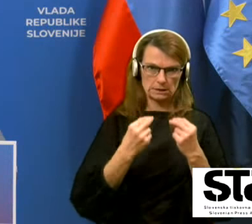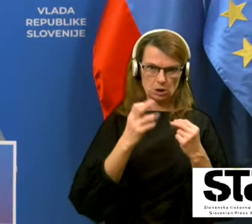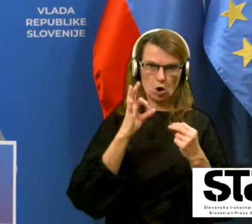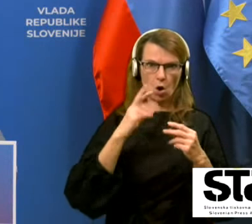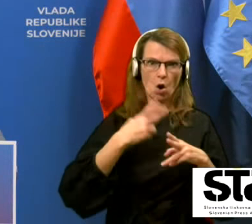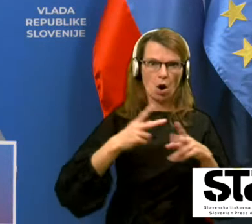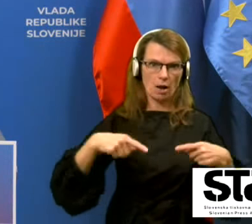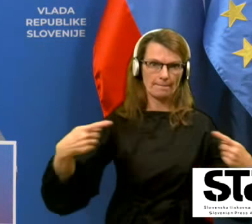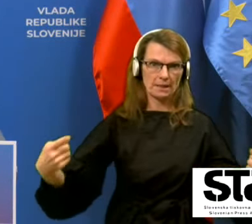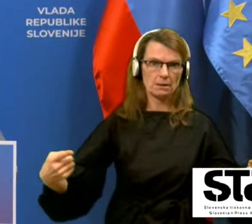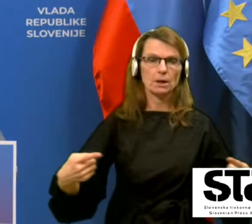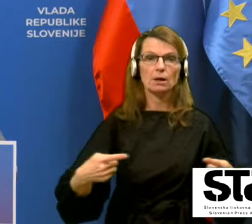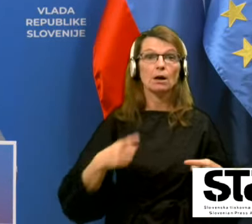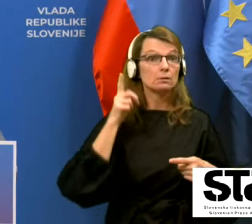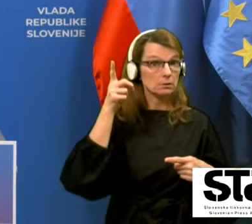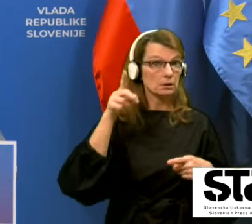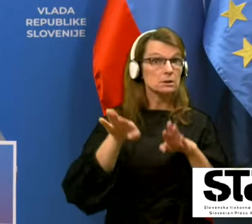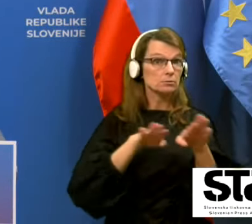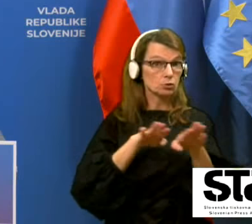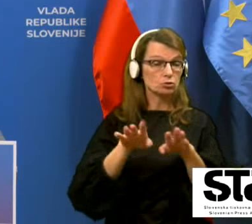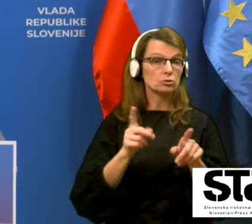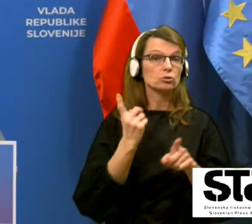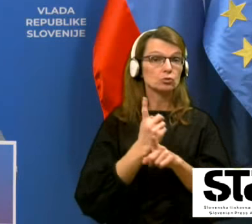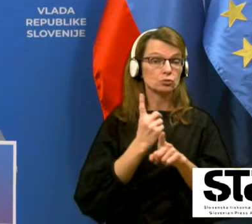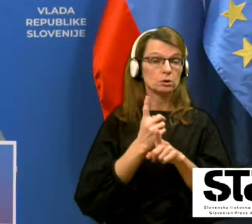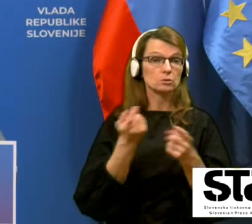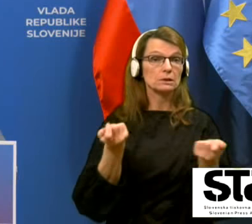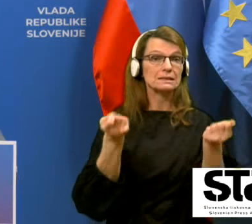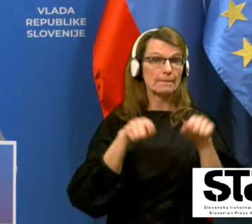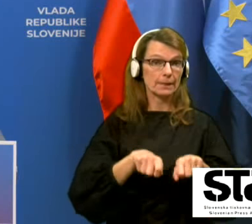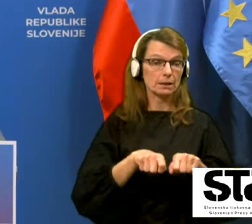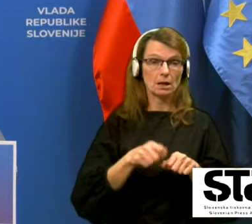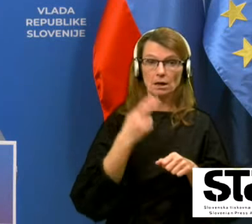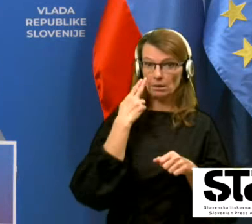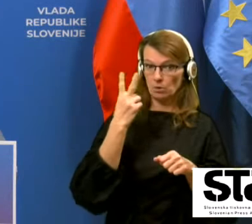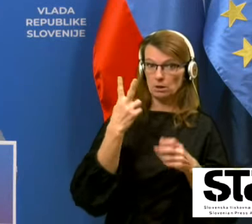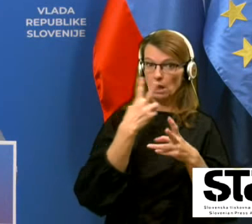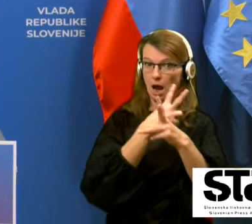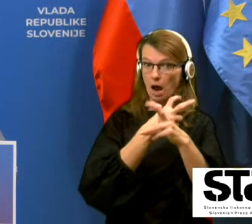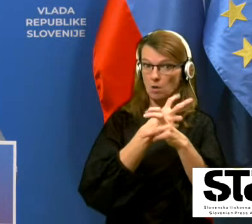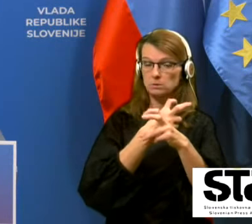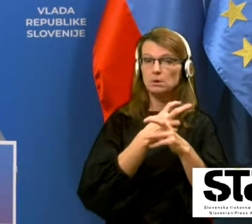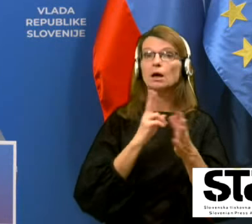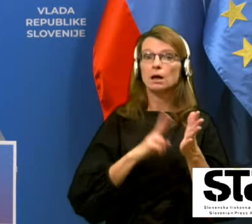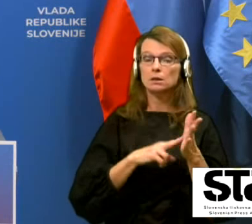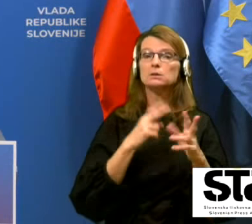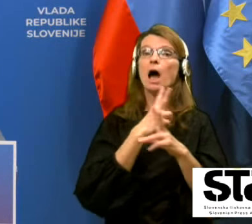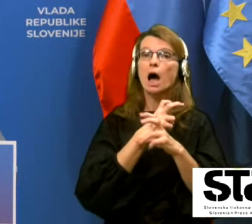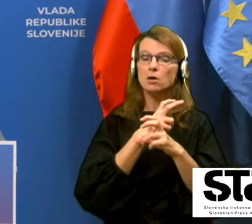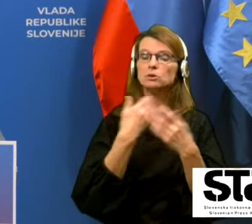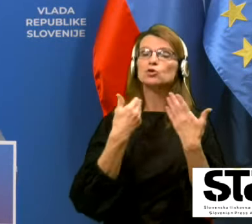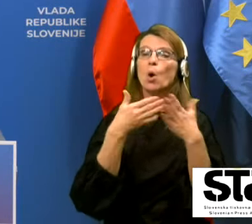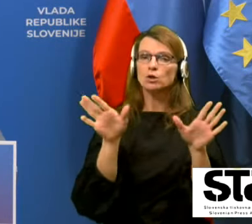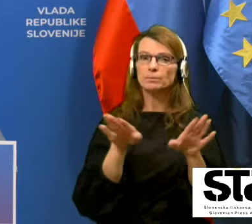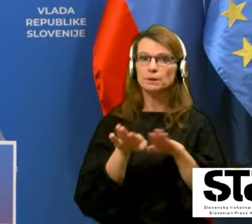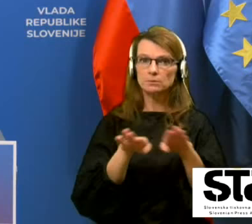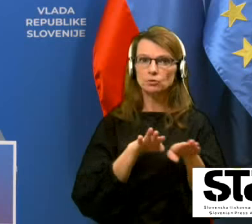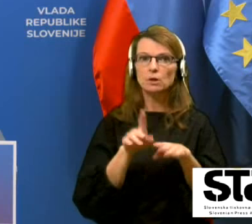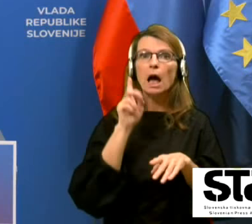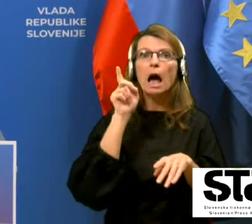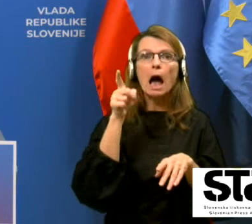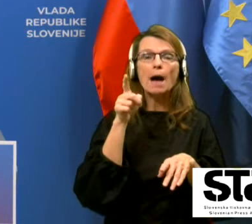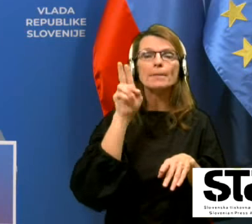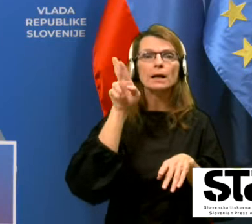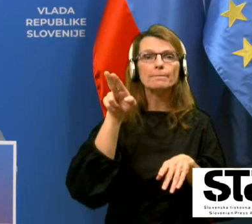in so pri njih smučišča tudi zaprta. Poglejte Avstrija, res v Avstriji so odprli smučišča, amak imajo